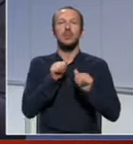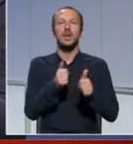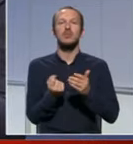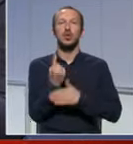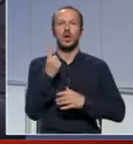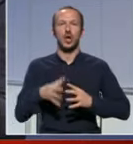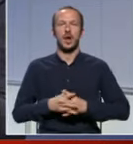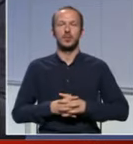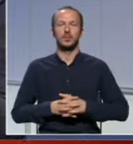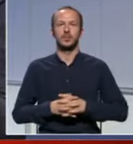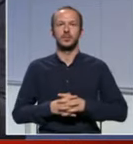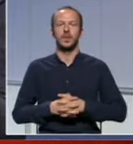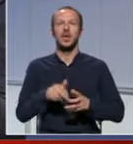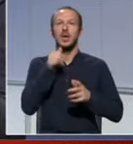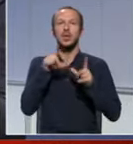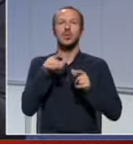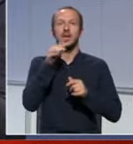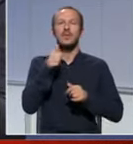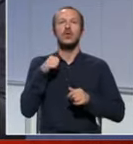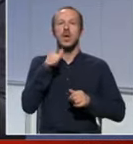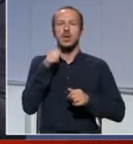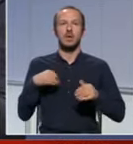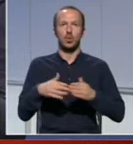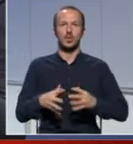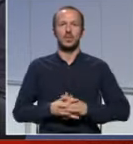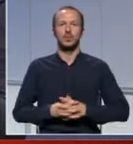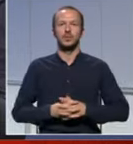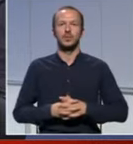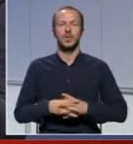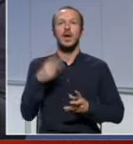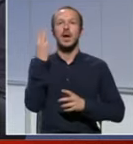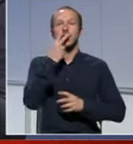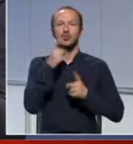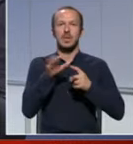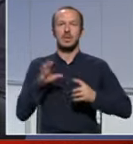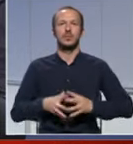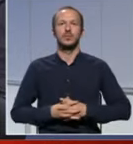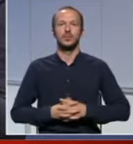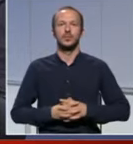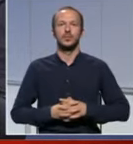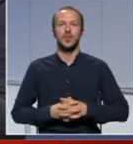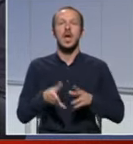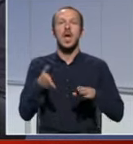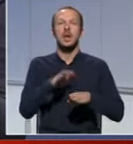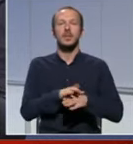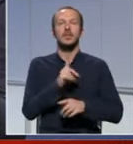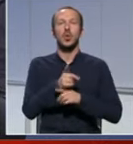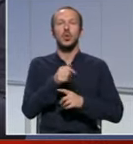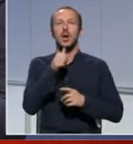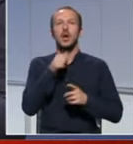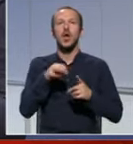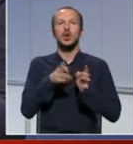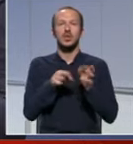i u Sarajevu i u Bojnjaluci. Razume se da nametanje odluka i